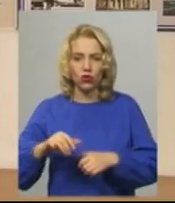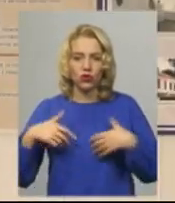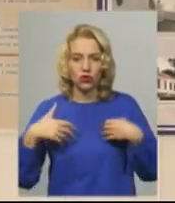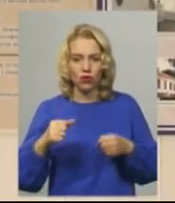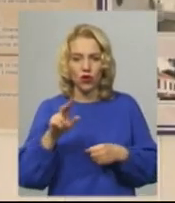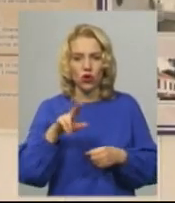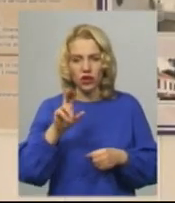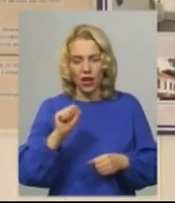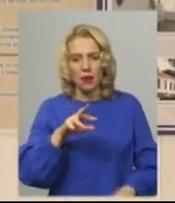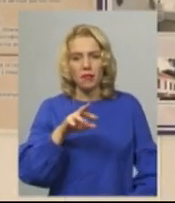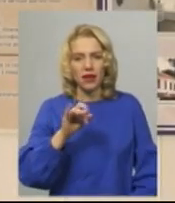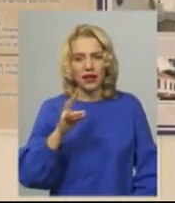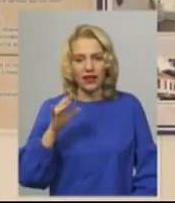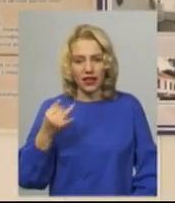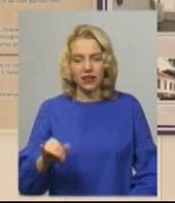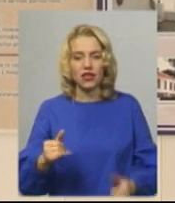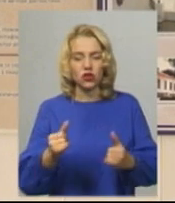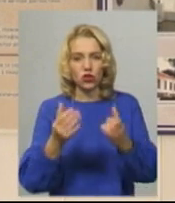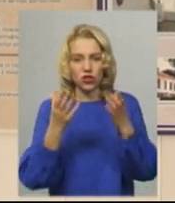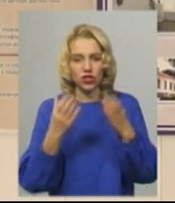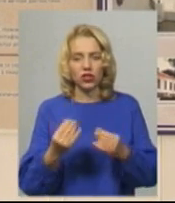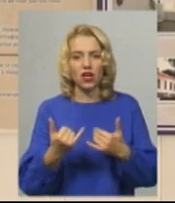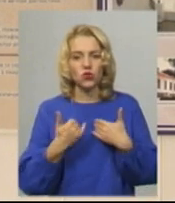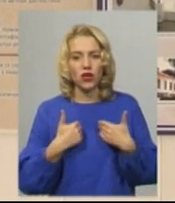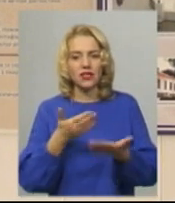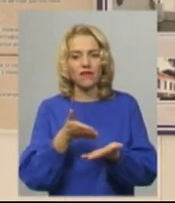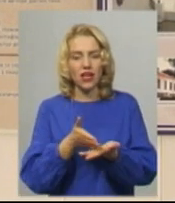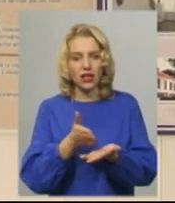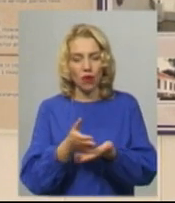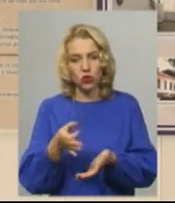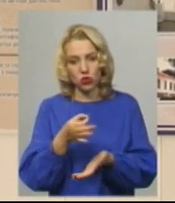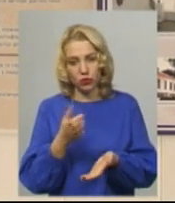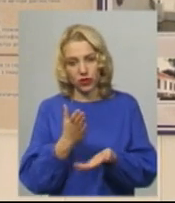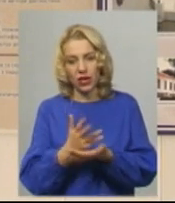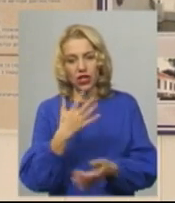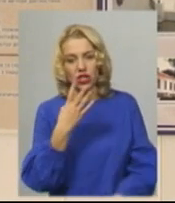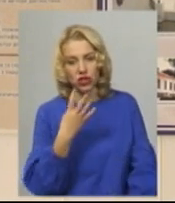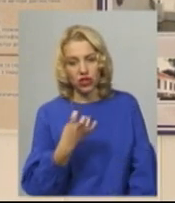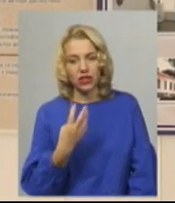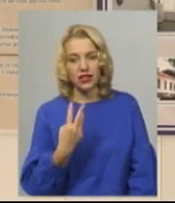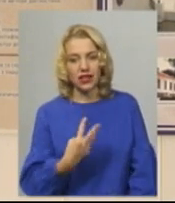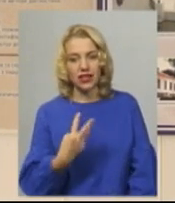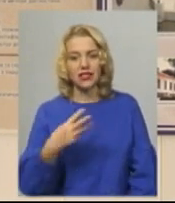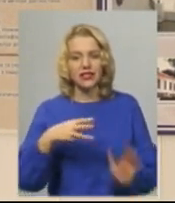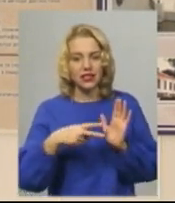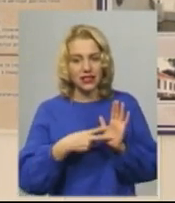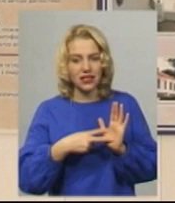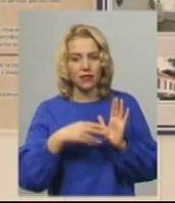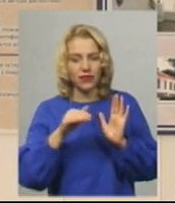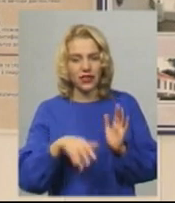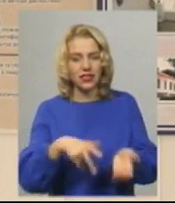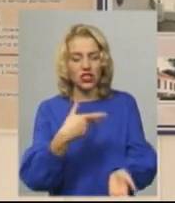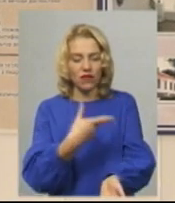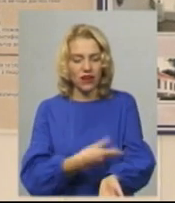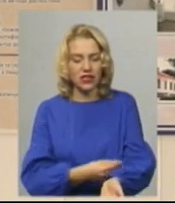Мирний. На сьогоднішній день в нас є в наявності в області 437 тисяч вакцини для